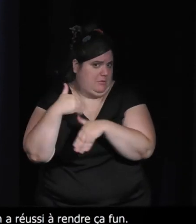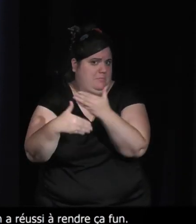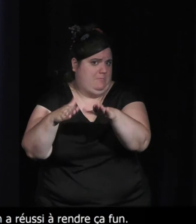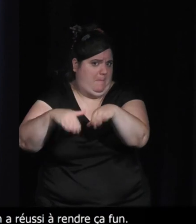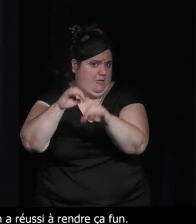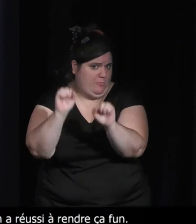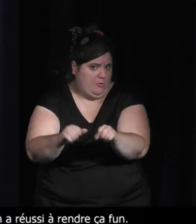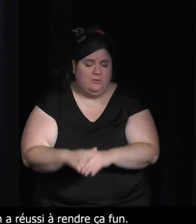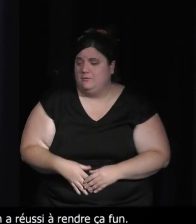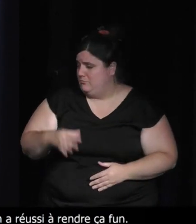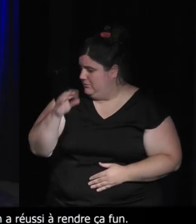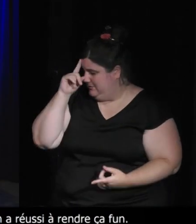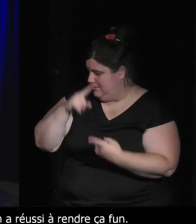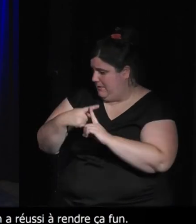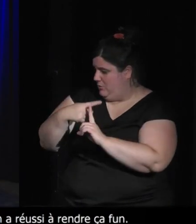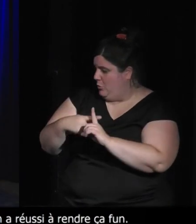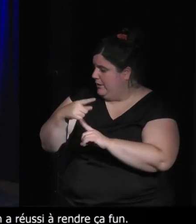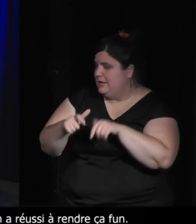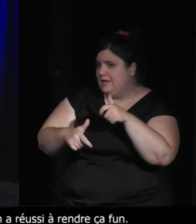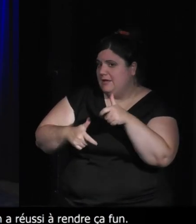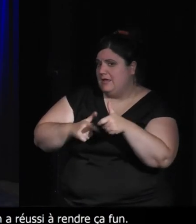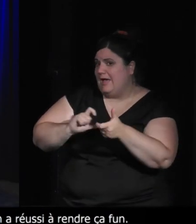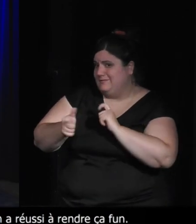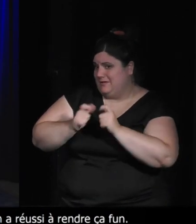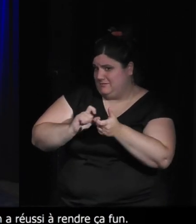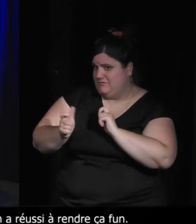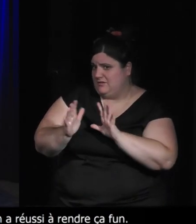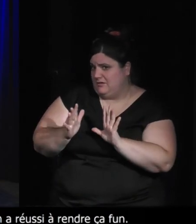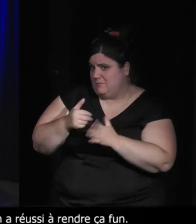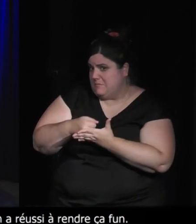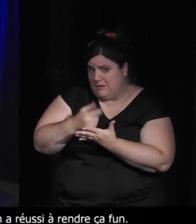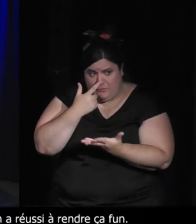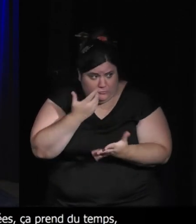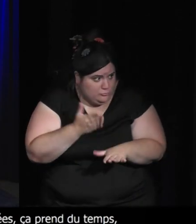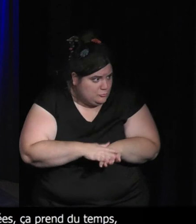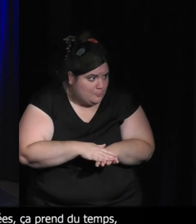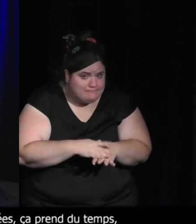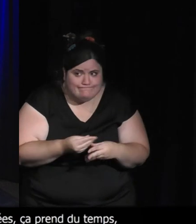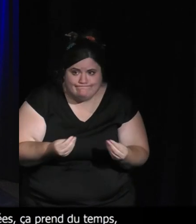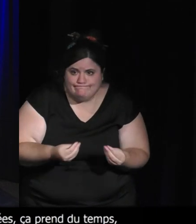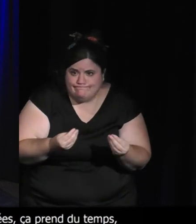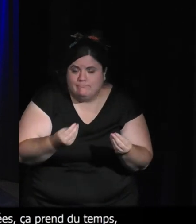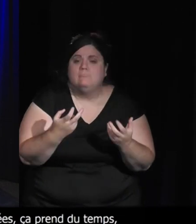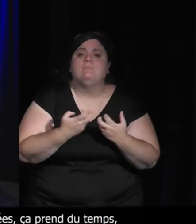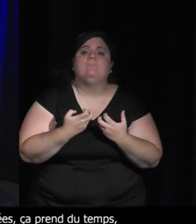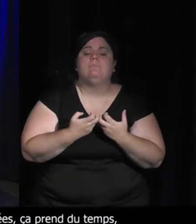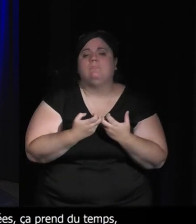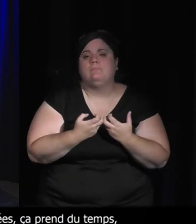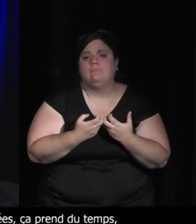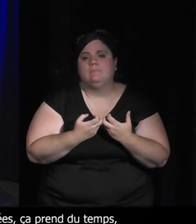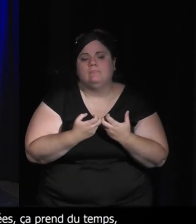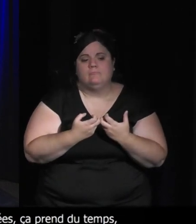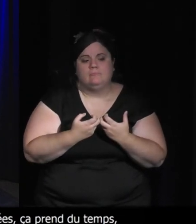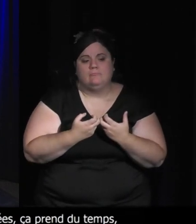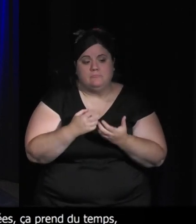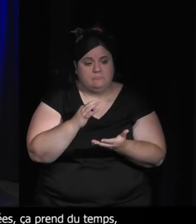'appellerais le degré d'interactivité minimal, mais qui, lui, a été assez peu vendu, on va parler des fonctions motrices, mais qui, en réalité,